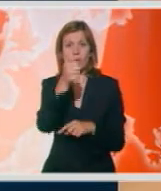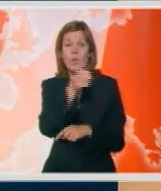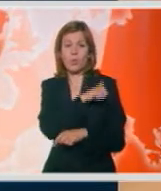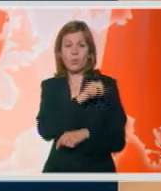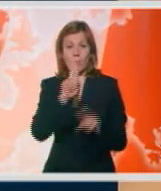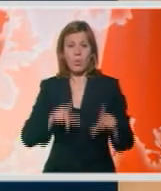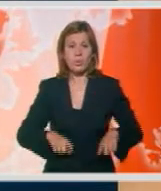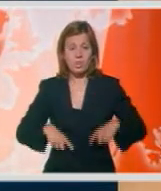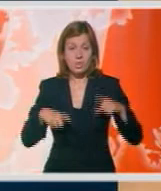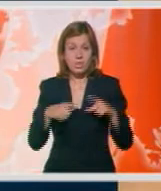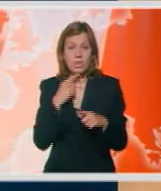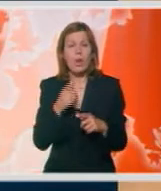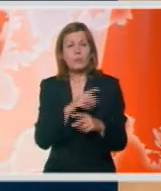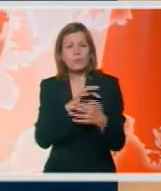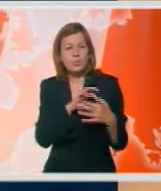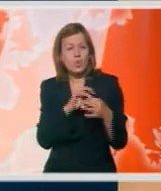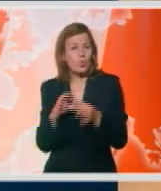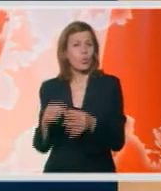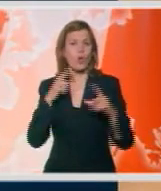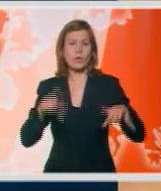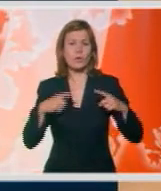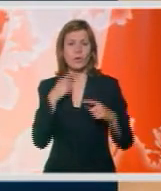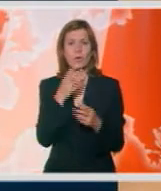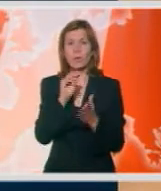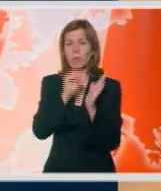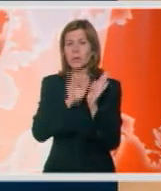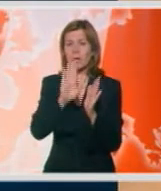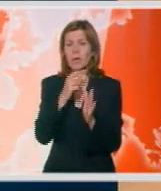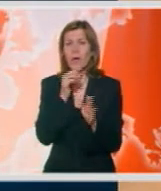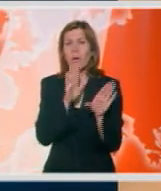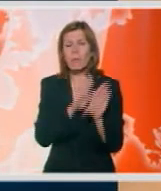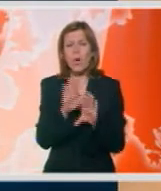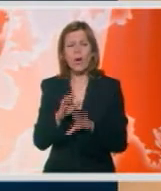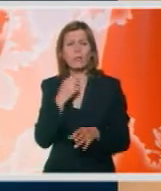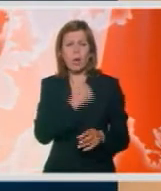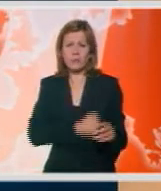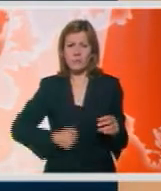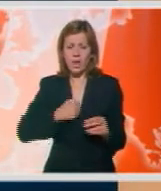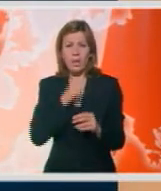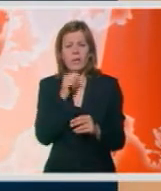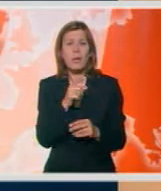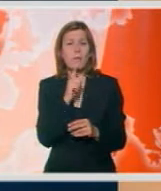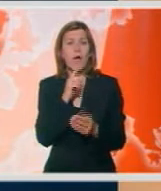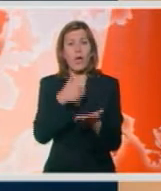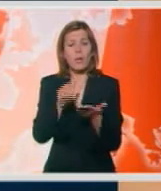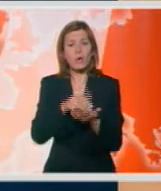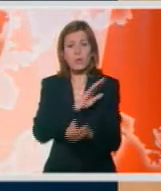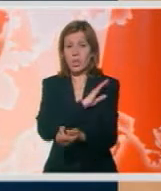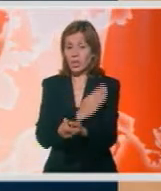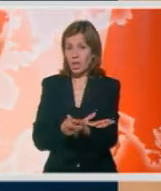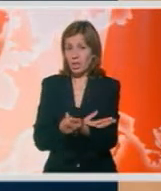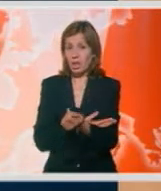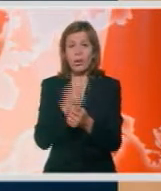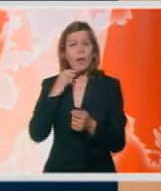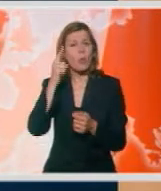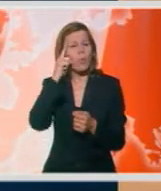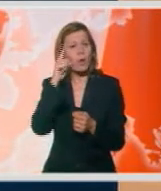Dugovečnost čovečije ribice pripisuje se njenom veoma sporom metabolizmu i maloj potrošnji energije, jer je